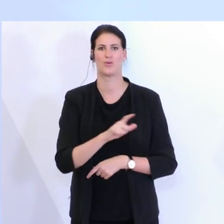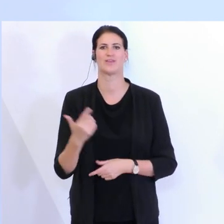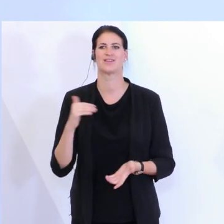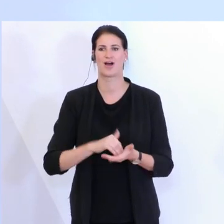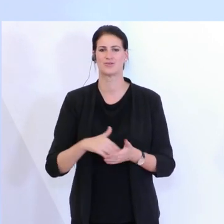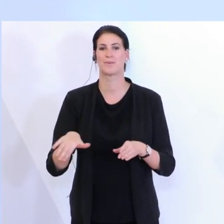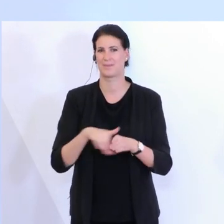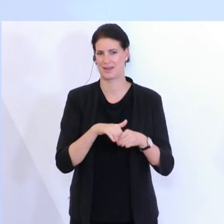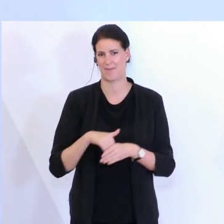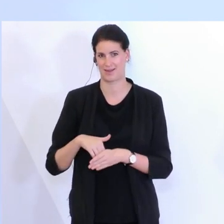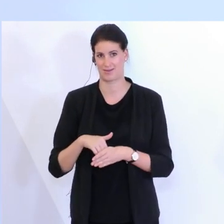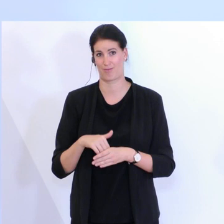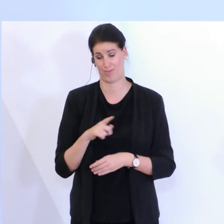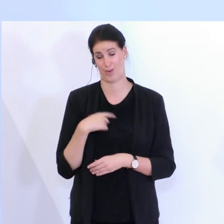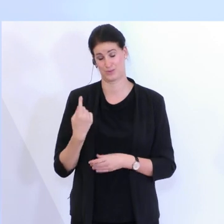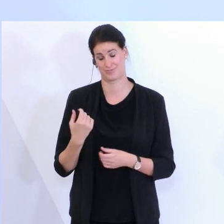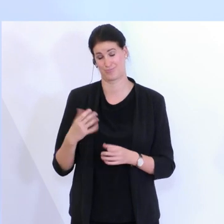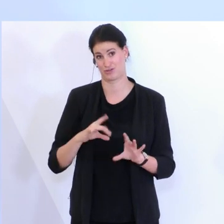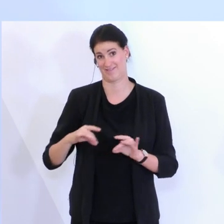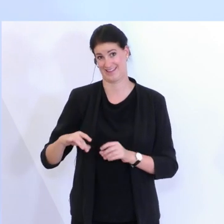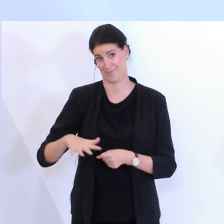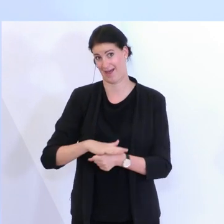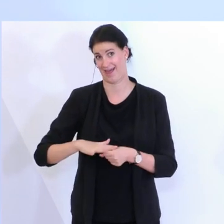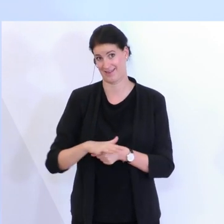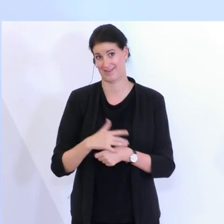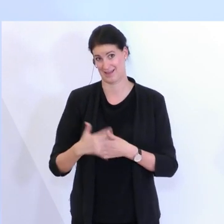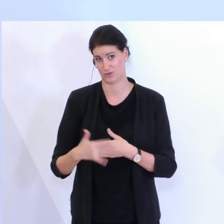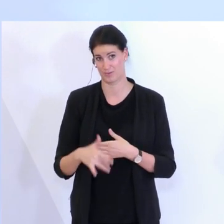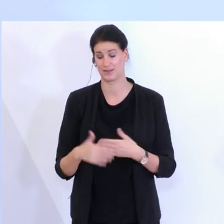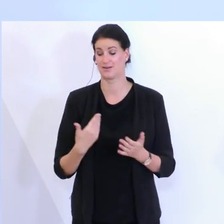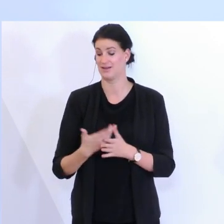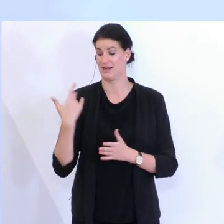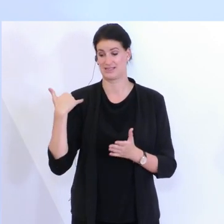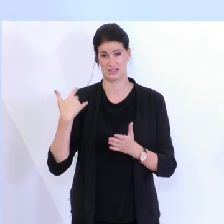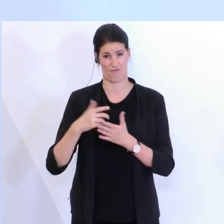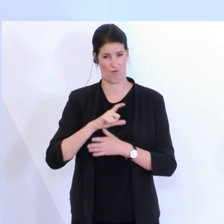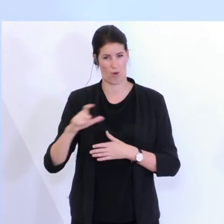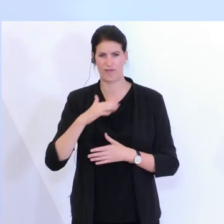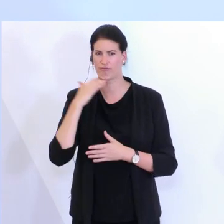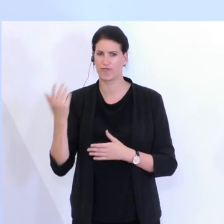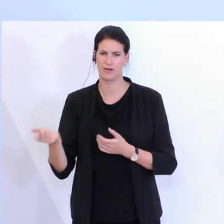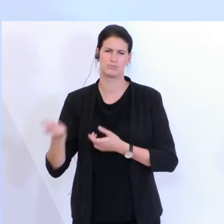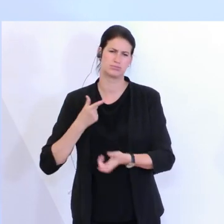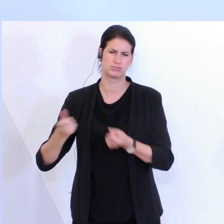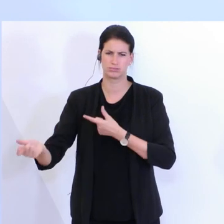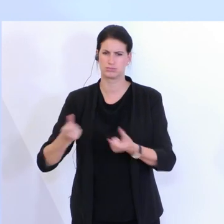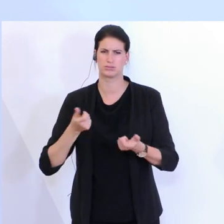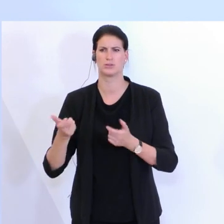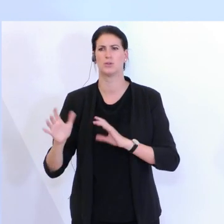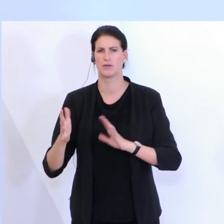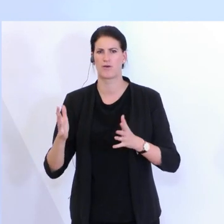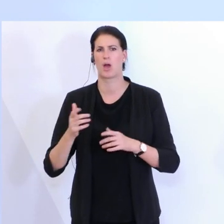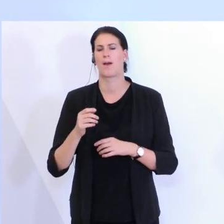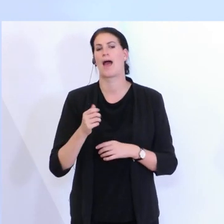bei uns in der Branche in der Gastronomie beschäftigt sind. Wir haben in den letzten Wochen immer wieder Zuschriften bekommen und ich sage hier pro Bundesland 50 bis